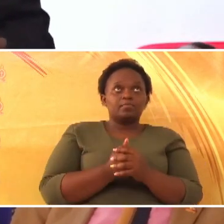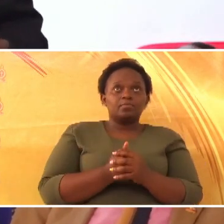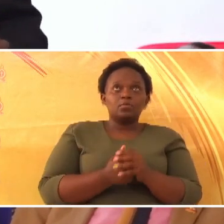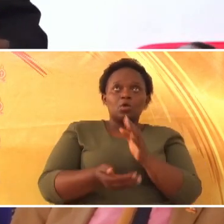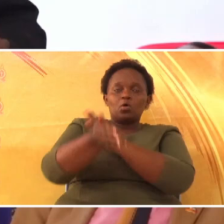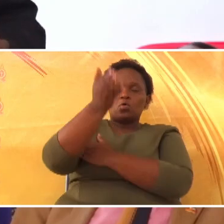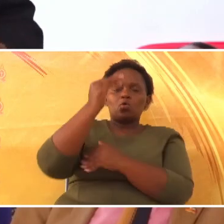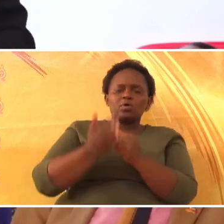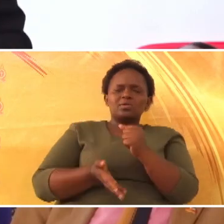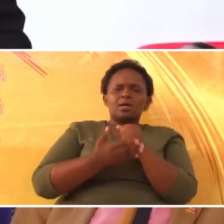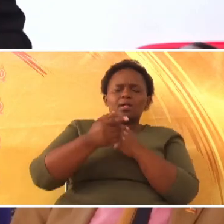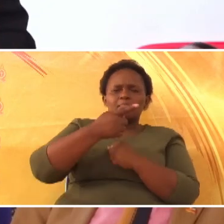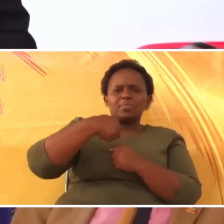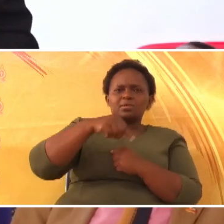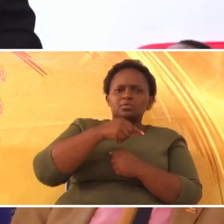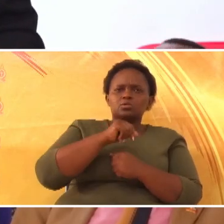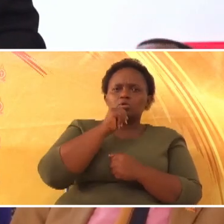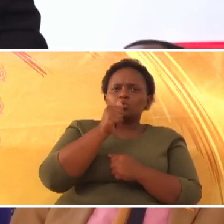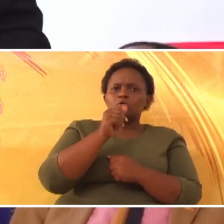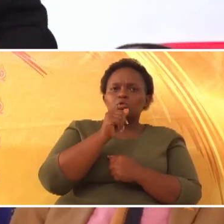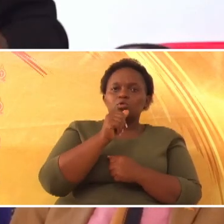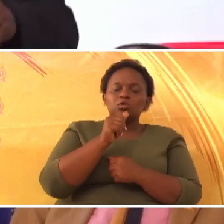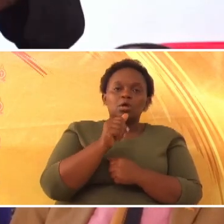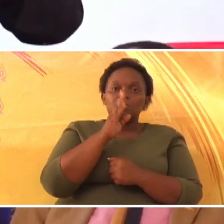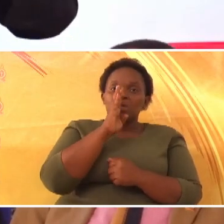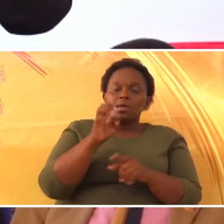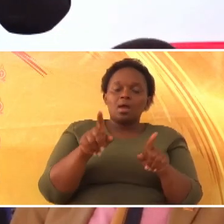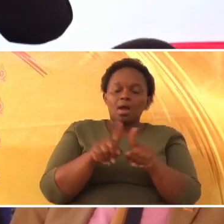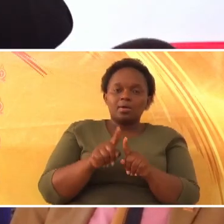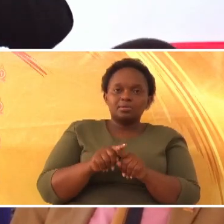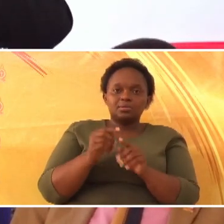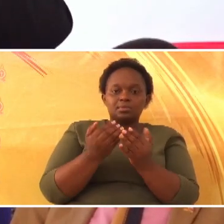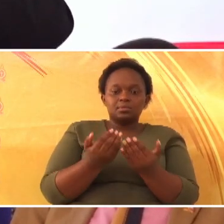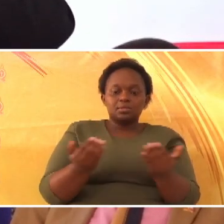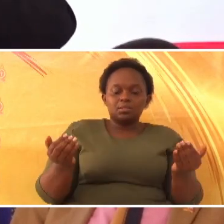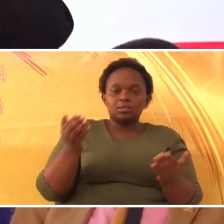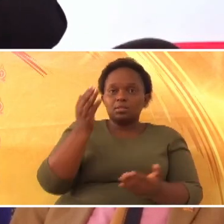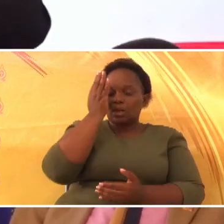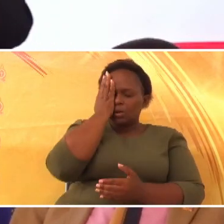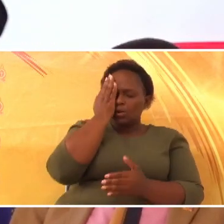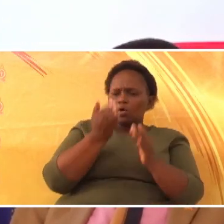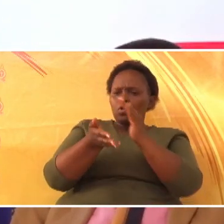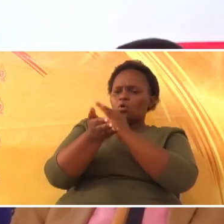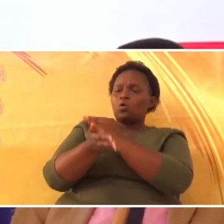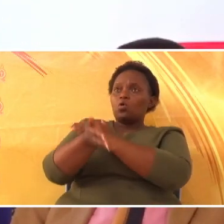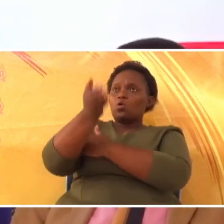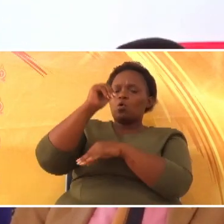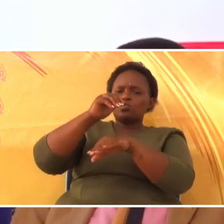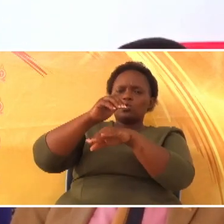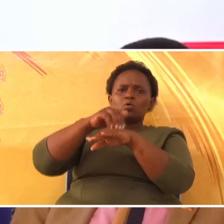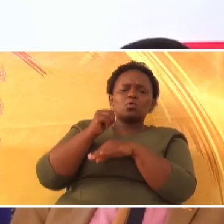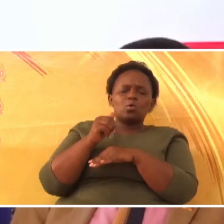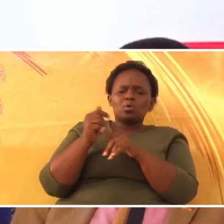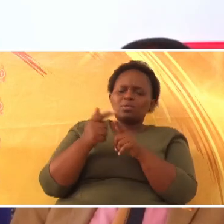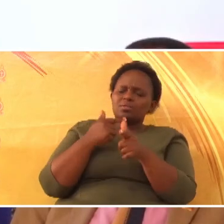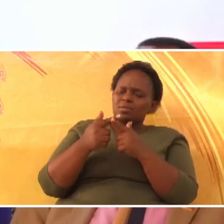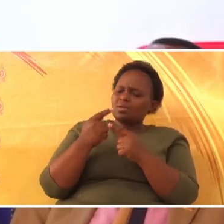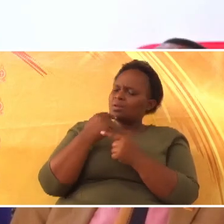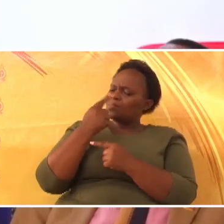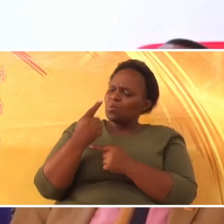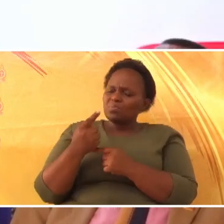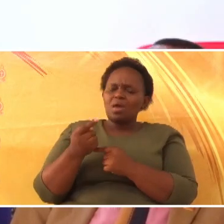tusiwe kama watu wa isilae. Ambawo mungu wanawaita, anawambia johoni, johoni,